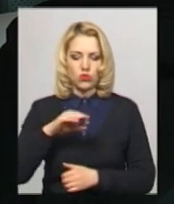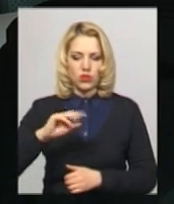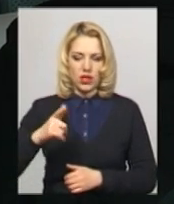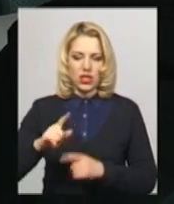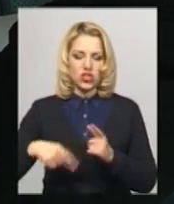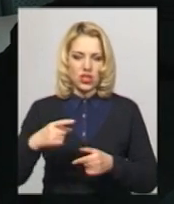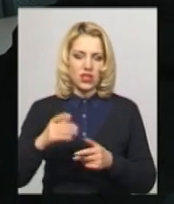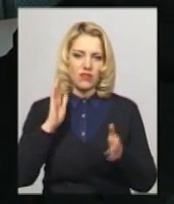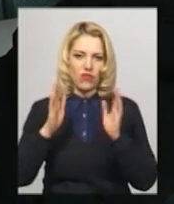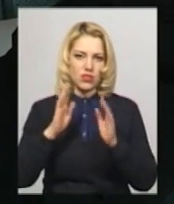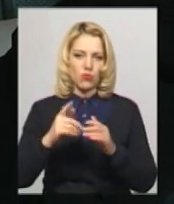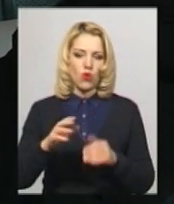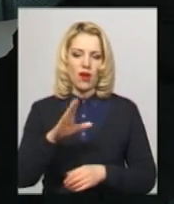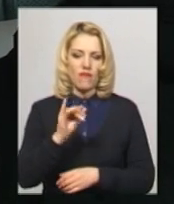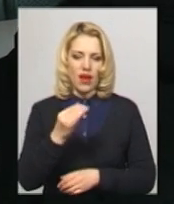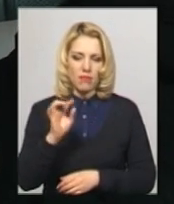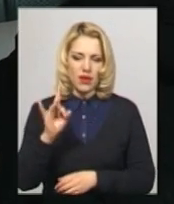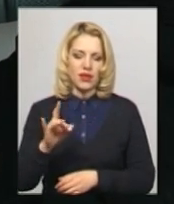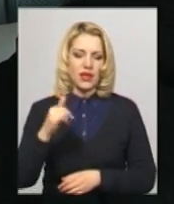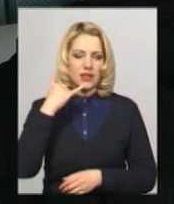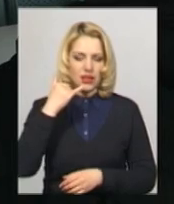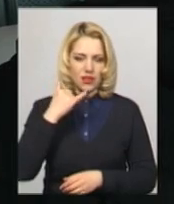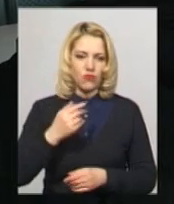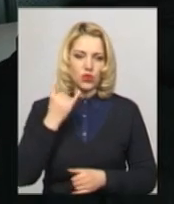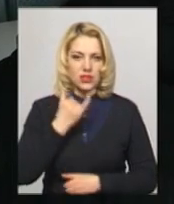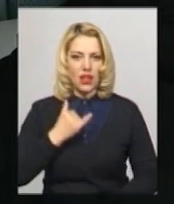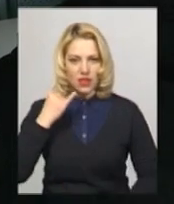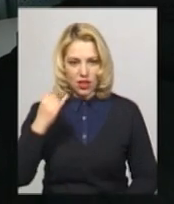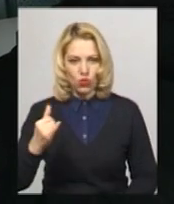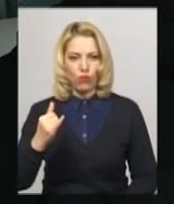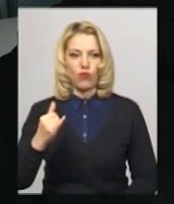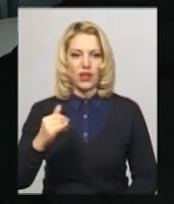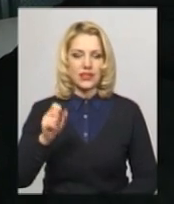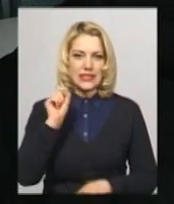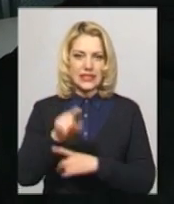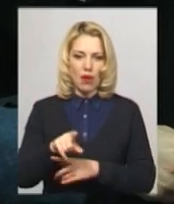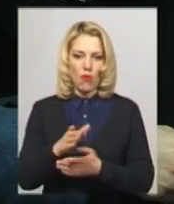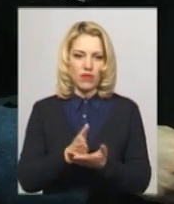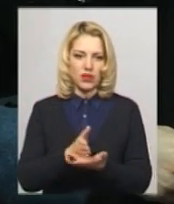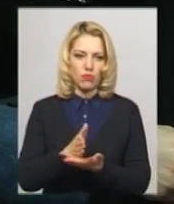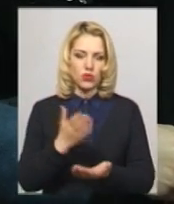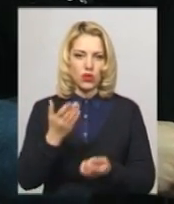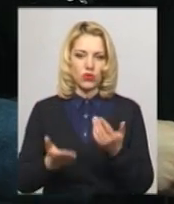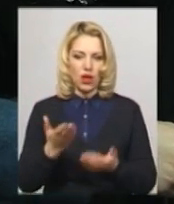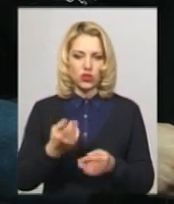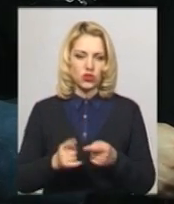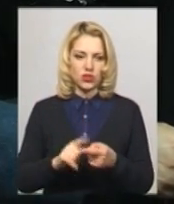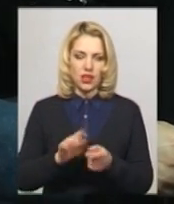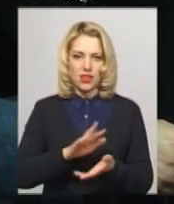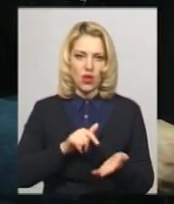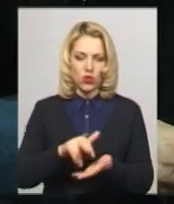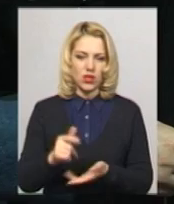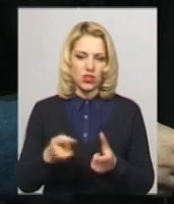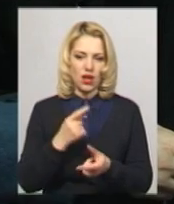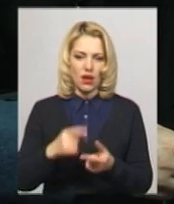Фейсбук, Вайбер, по телефону стаціонарному, ЦНАП зателефонувати, замовити послугу. Якщо це неходяче,